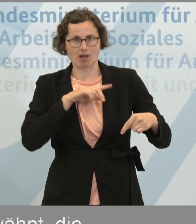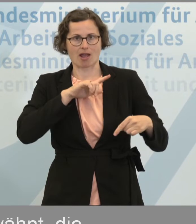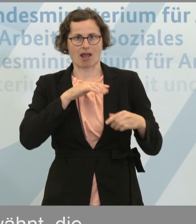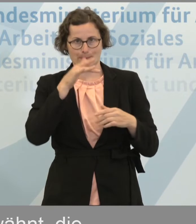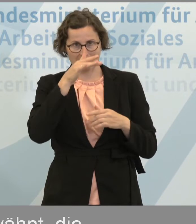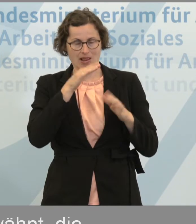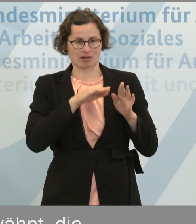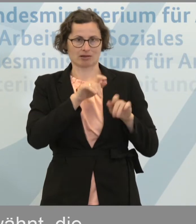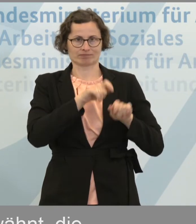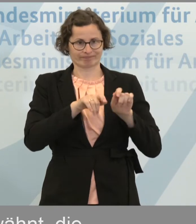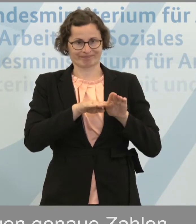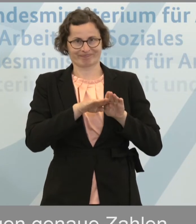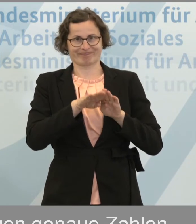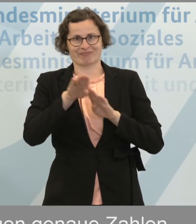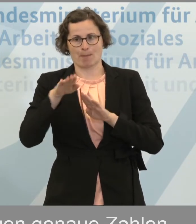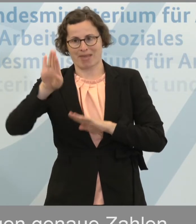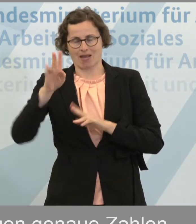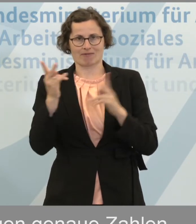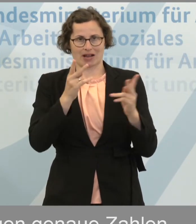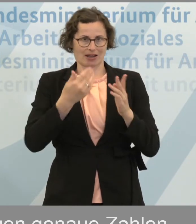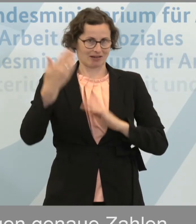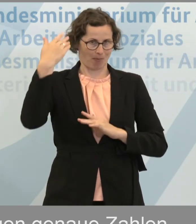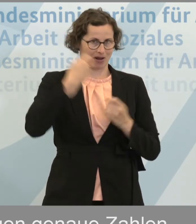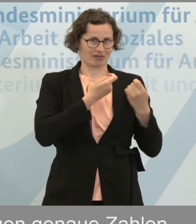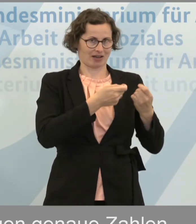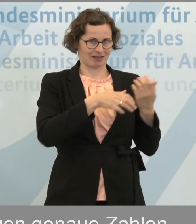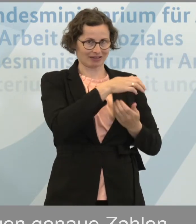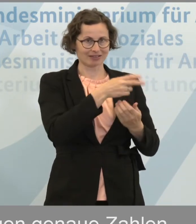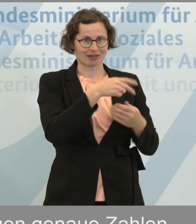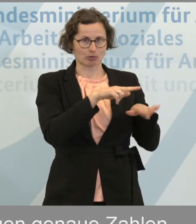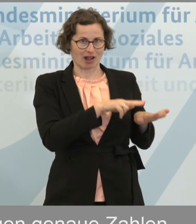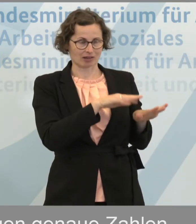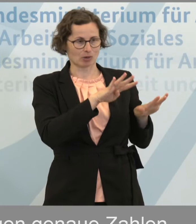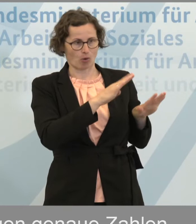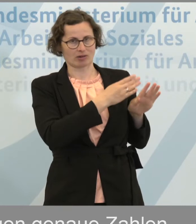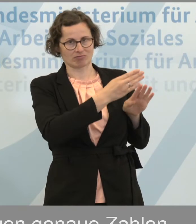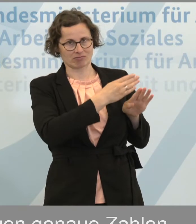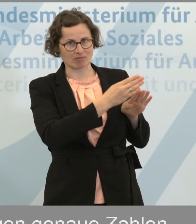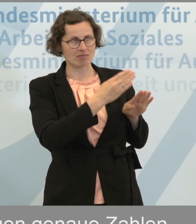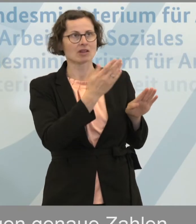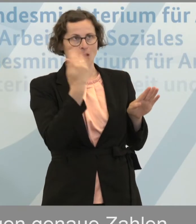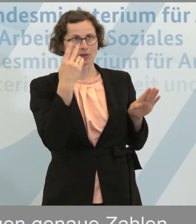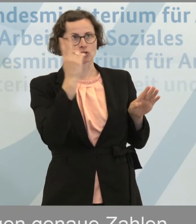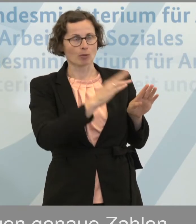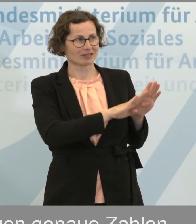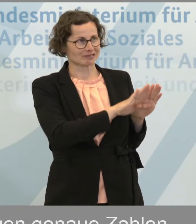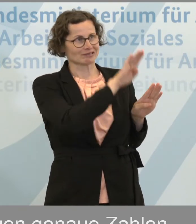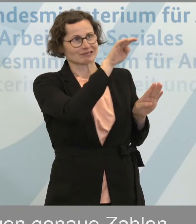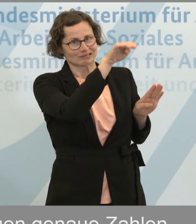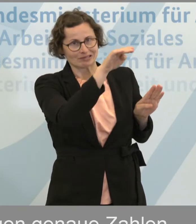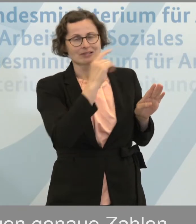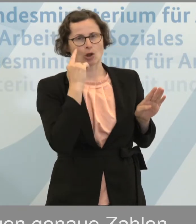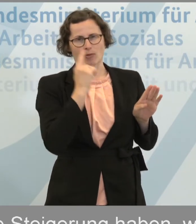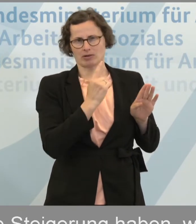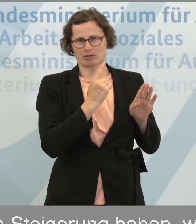Kurzarbeit haben, als damals in der Finanzkrise 2008, 2009. Das waren damals in der Spitze, glaube ich, 1,3 Millionen.